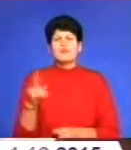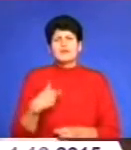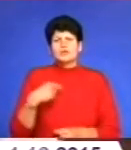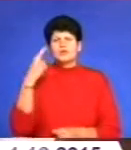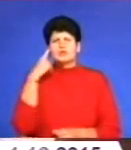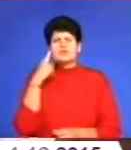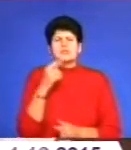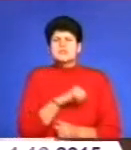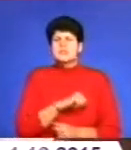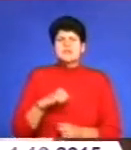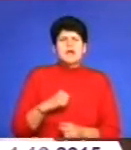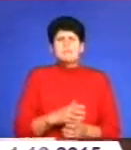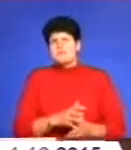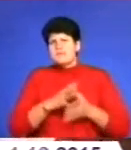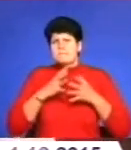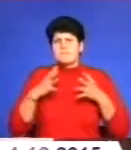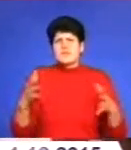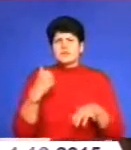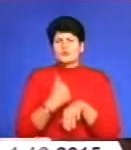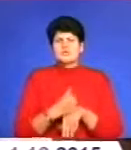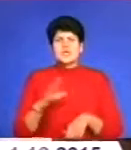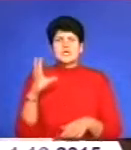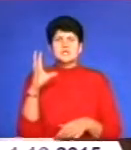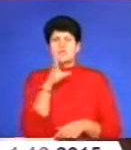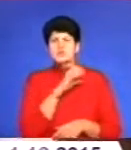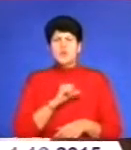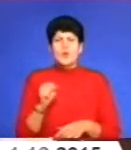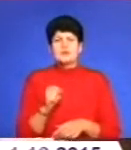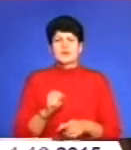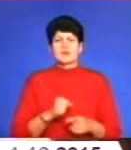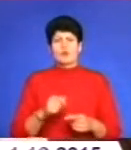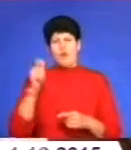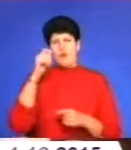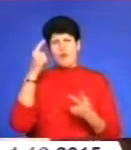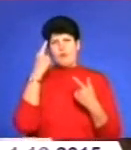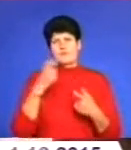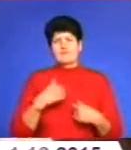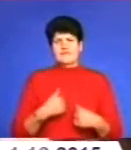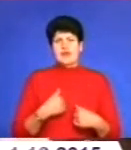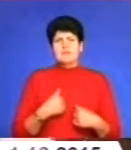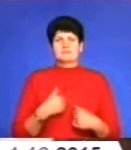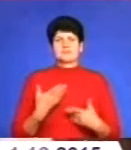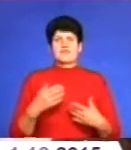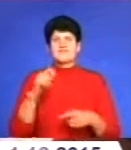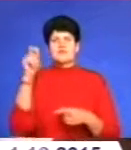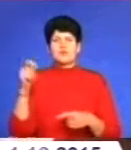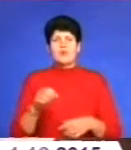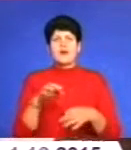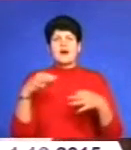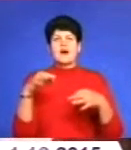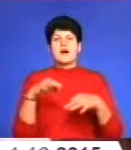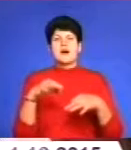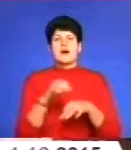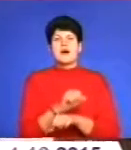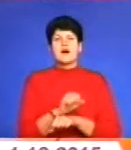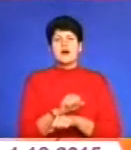злодій. І наш ворог, який об'явив нам війну особисто Автомайдану, він сказав, ви не вмієте воювати, я вас